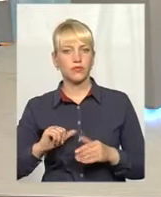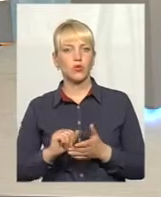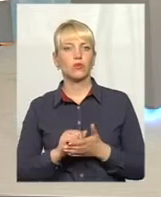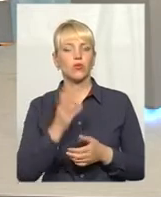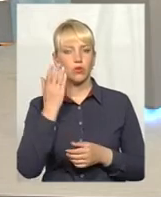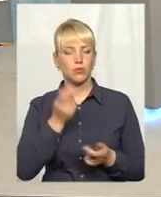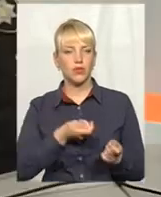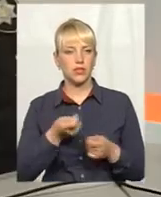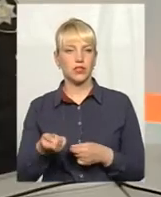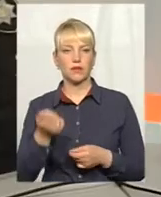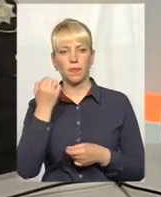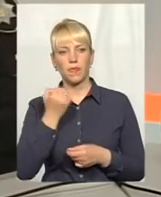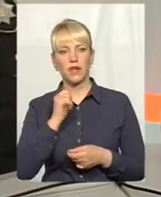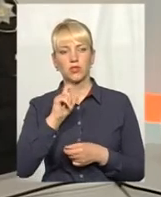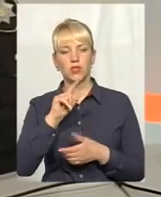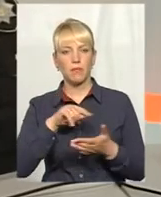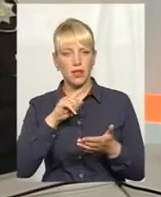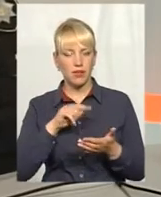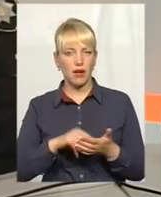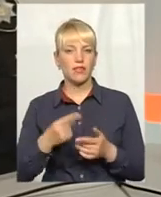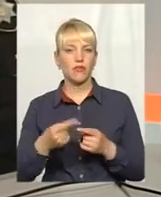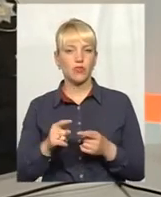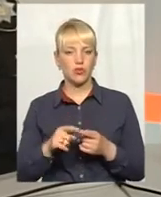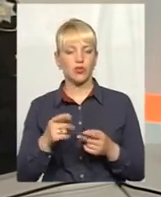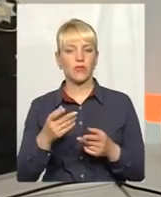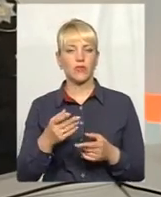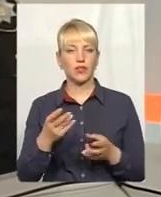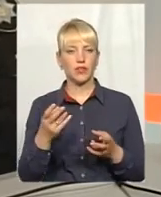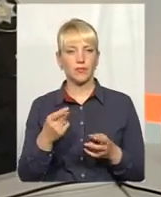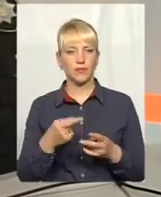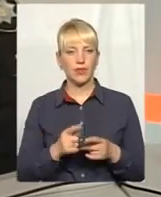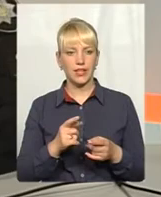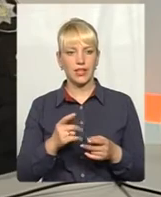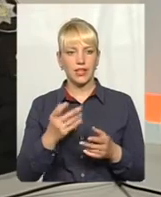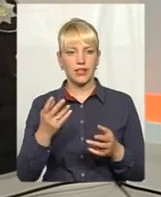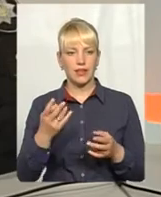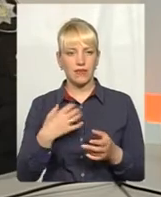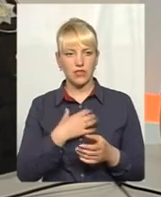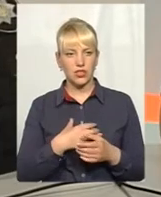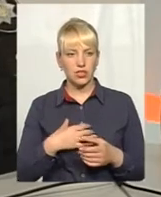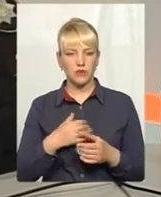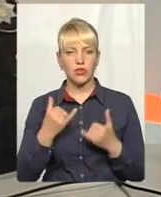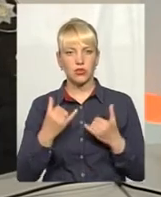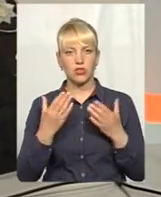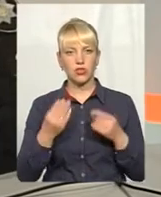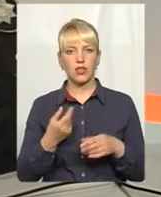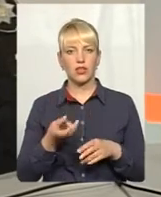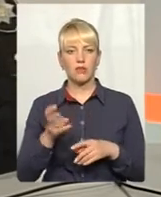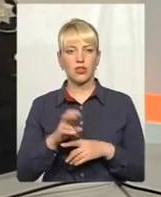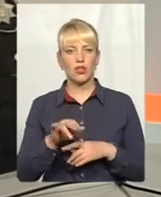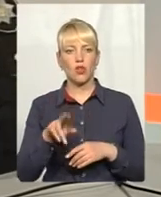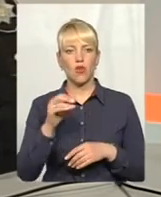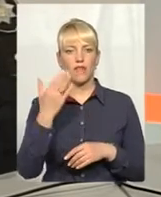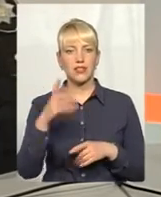принесе. Дякую за запитання, воно є досить дореченим, тому що на сьогоднішній день я до вас прийшла в студію з такою